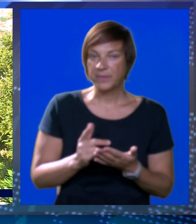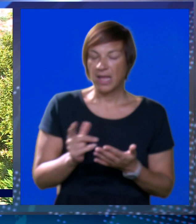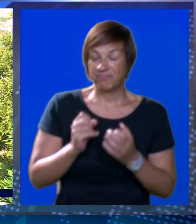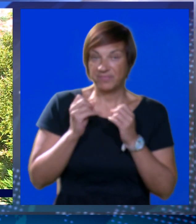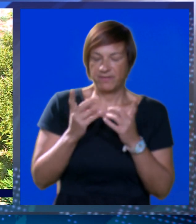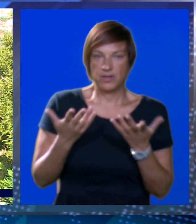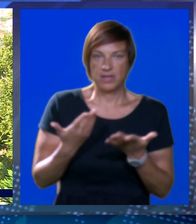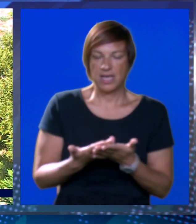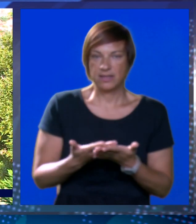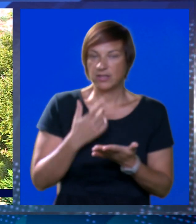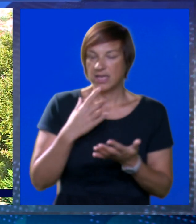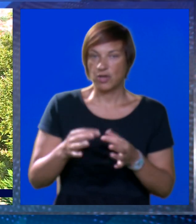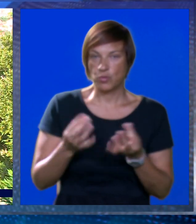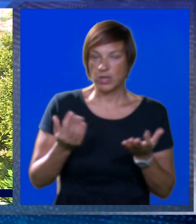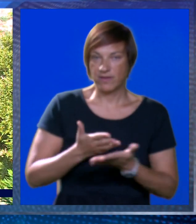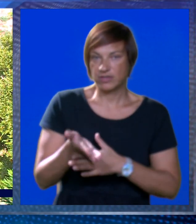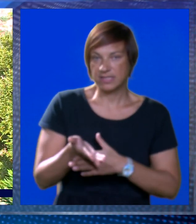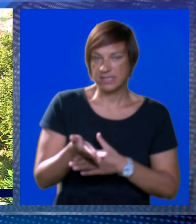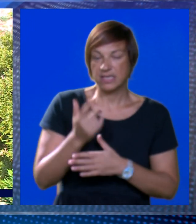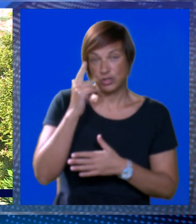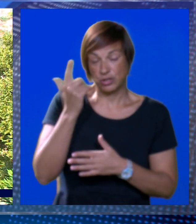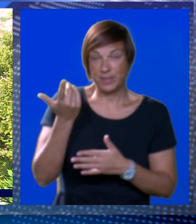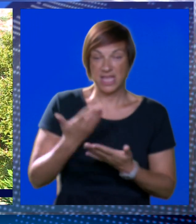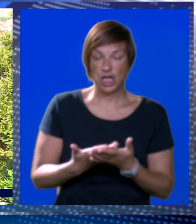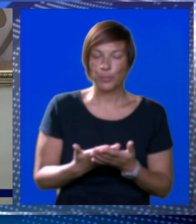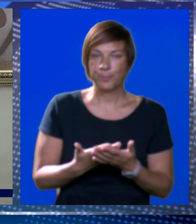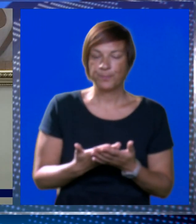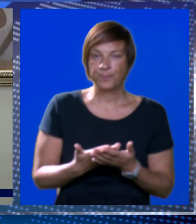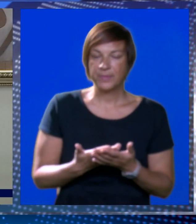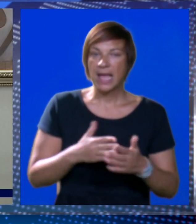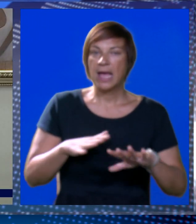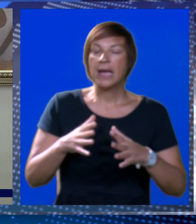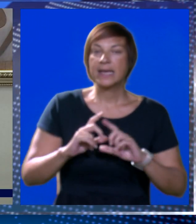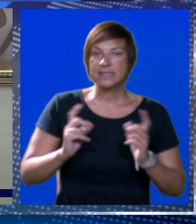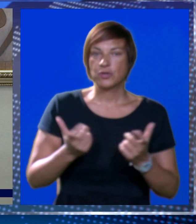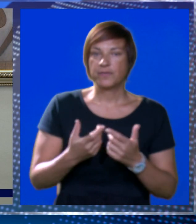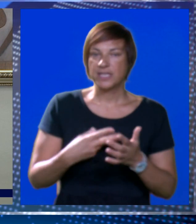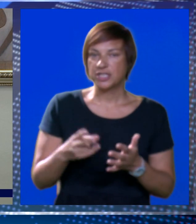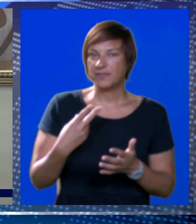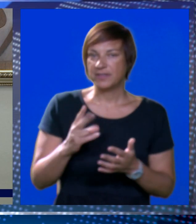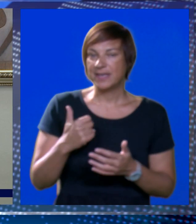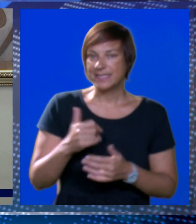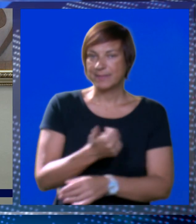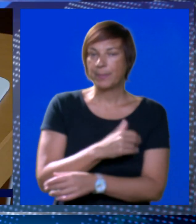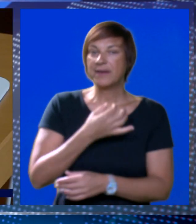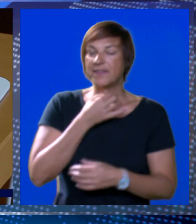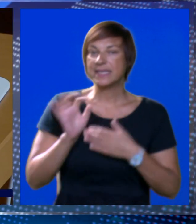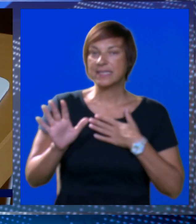zapravo nevjerojatno je da je IKO u javnosti zašao sa ovakvom varijantom. Inače, Gradsko vijeće 2021.